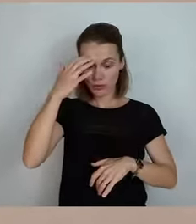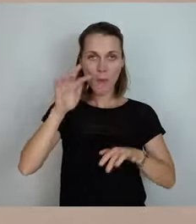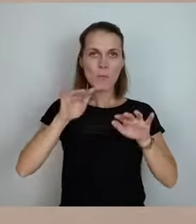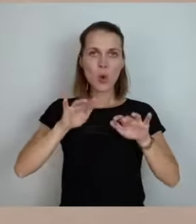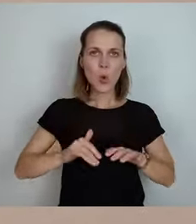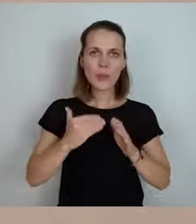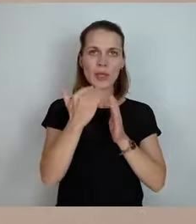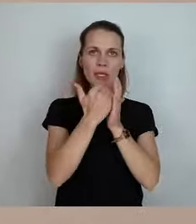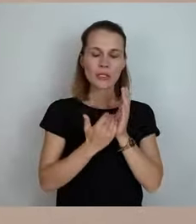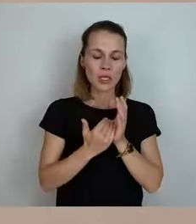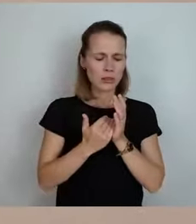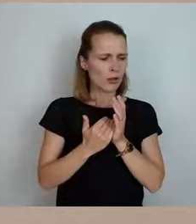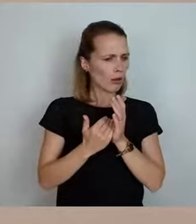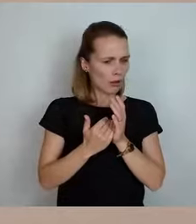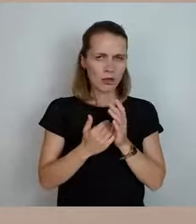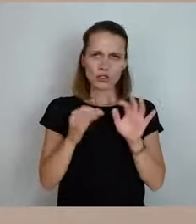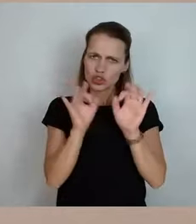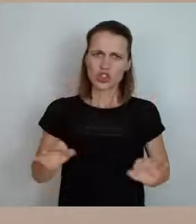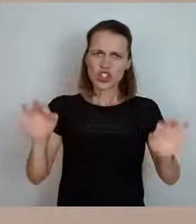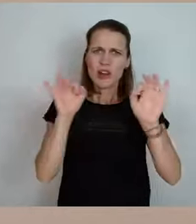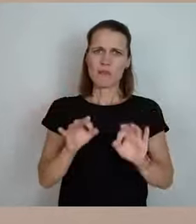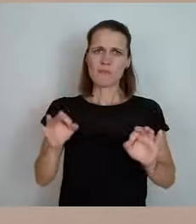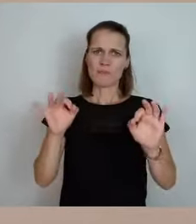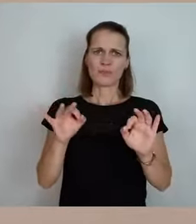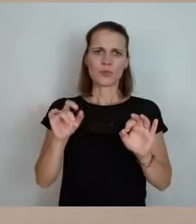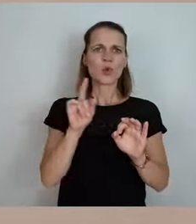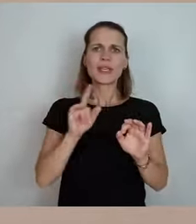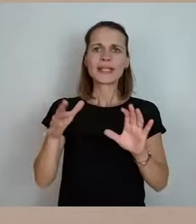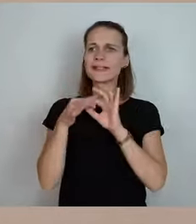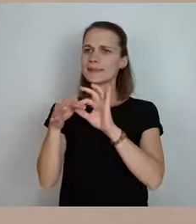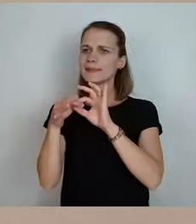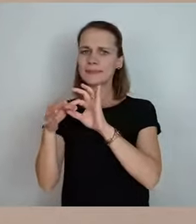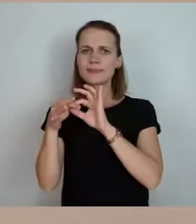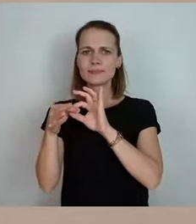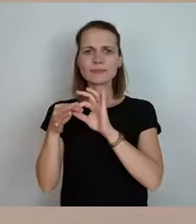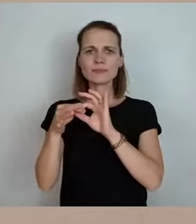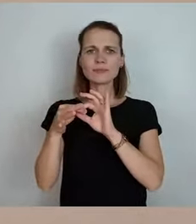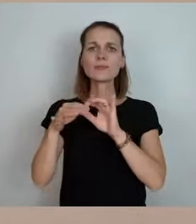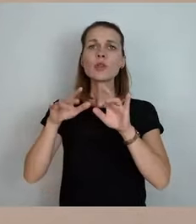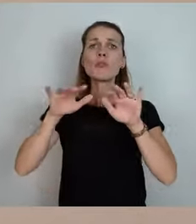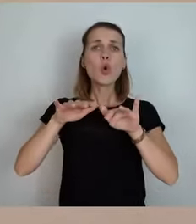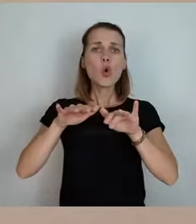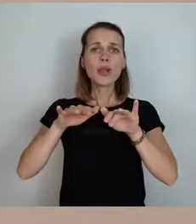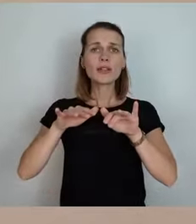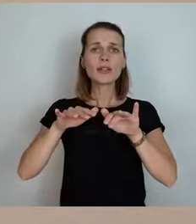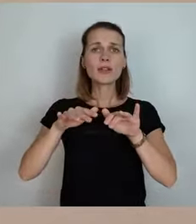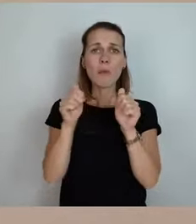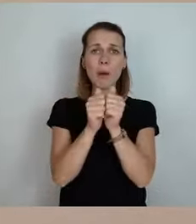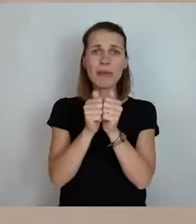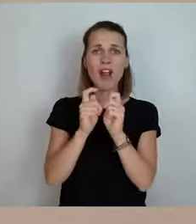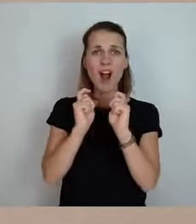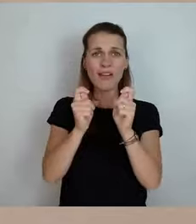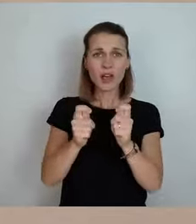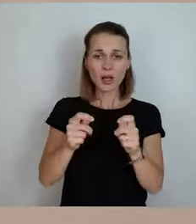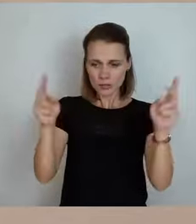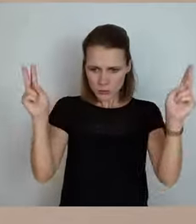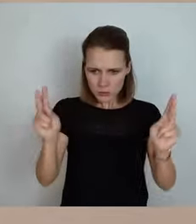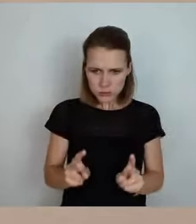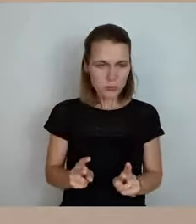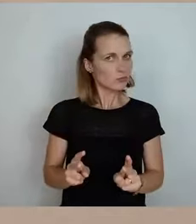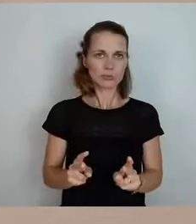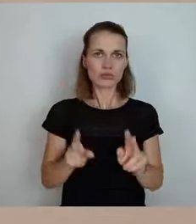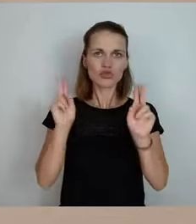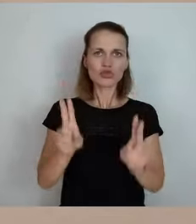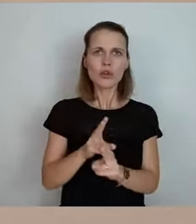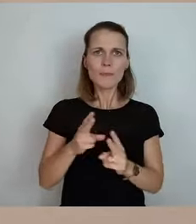ist furchtbar und das hat nichts damit zu tun, dass irgendeine Bürokratie abgebaut wird, sondern das wird immer schlimmer. Also und das